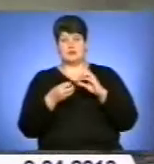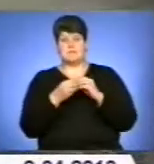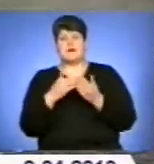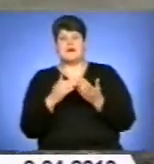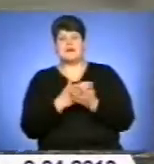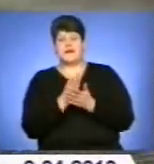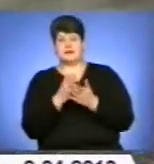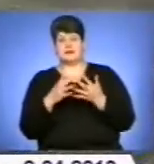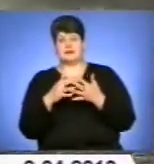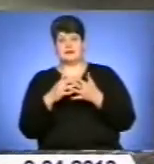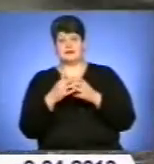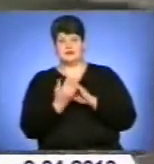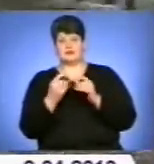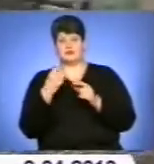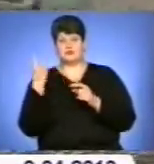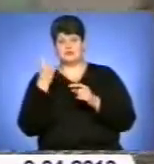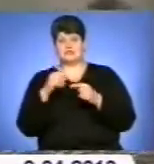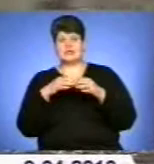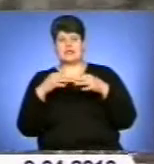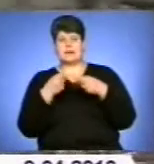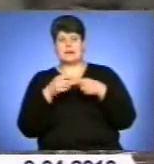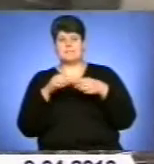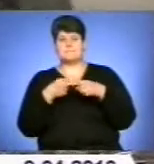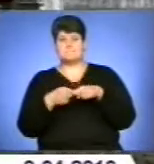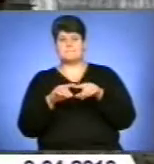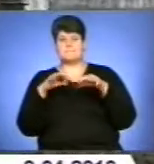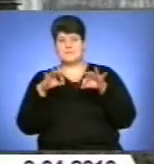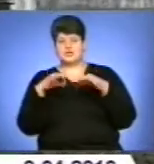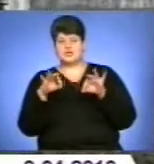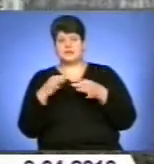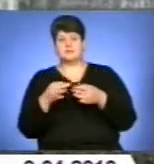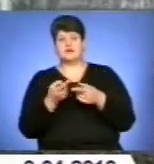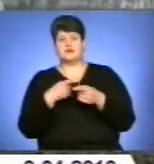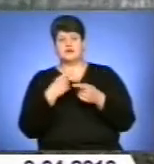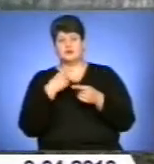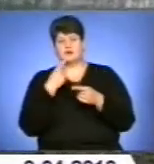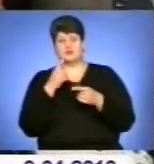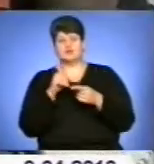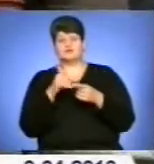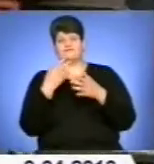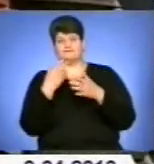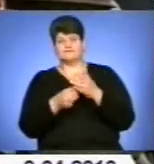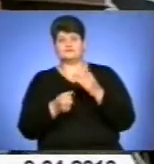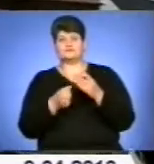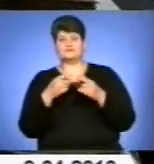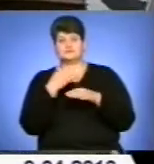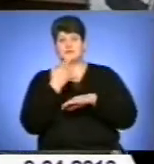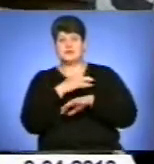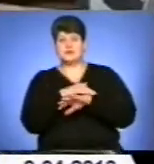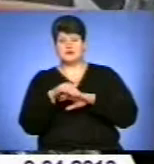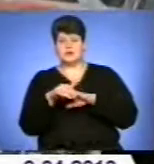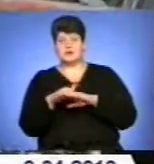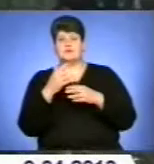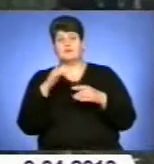Адже поки що українська техніка щодо своїх експлуатаційних та технологічних показників поступається імпортні. Міністр АПК Миколу Присяжнюк каже,